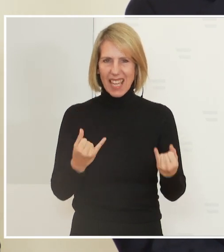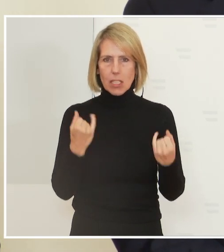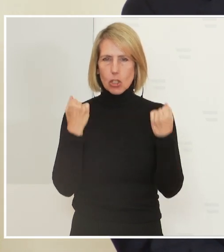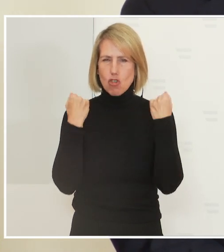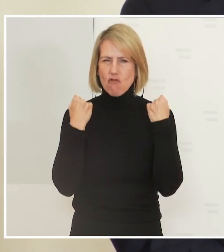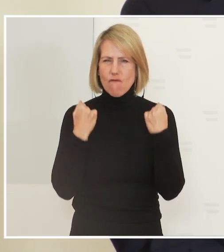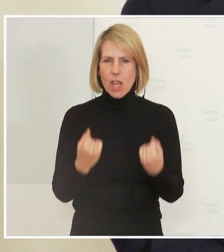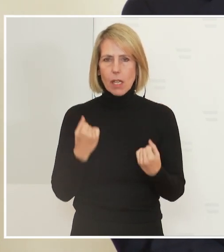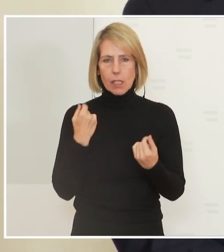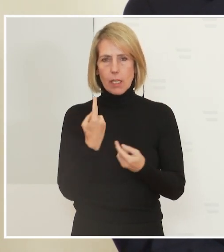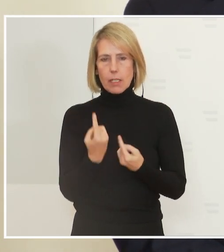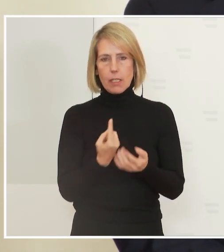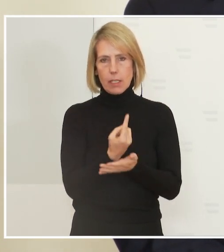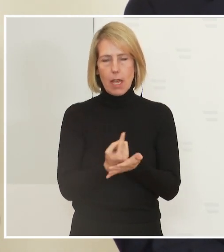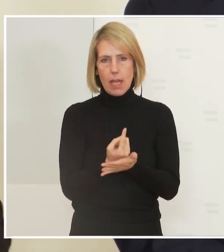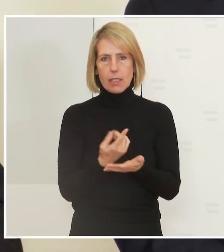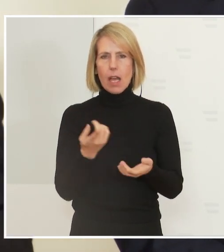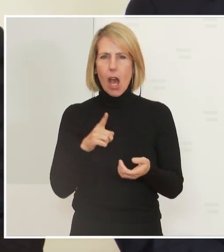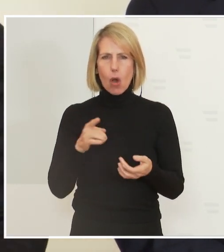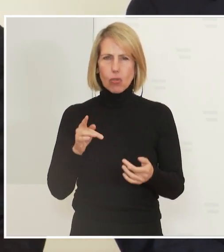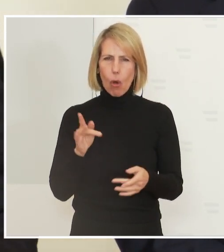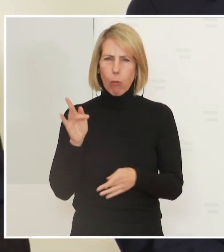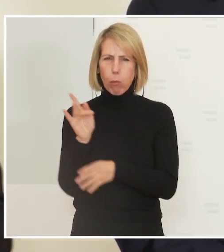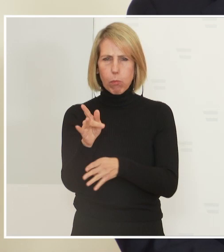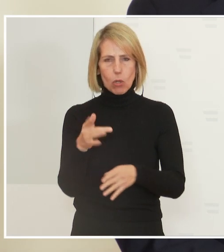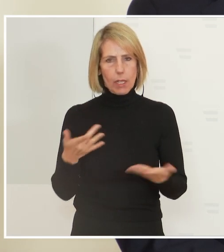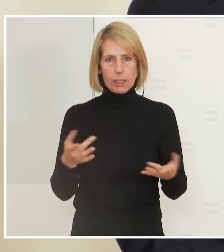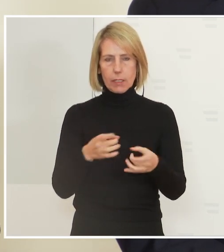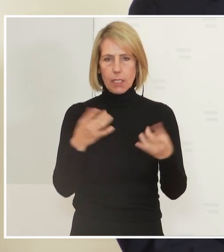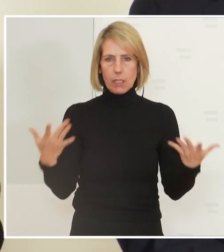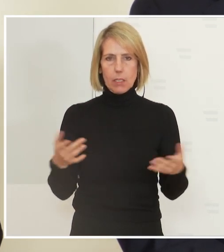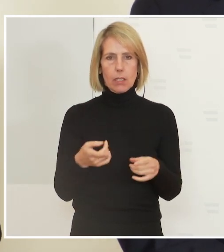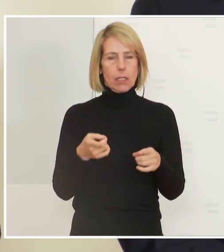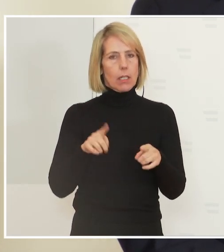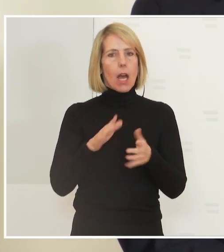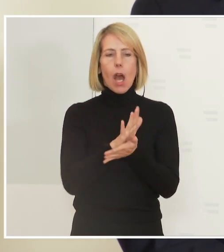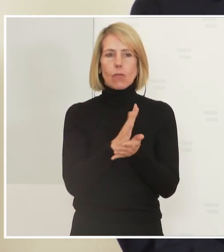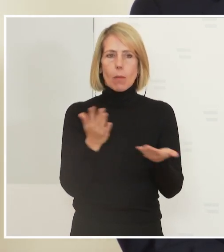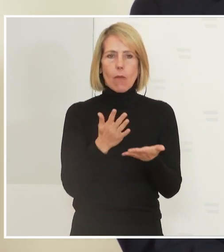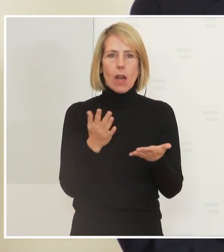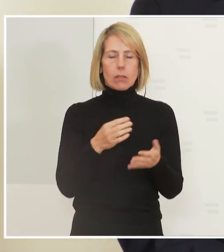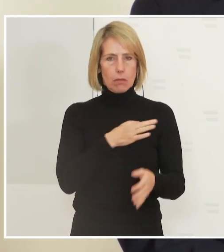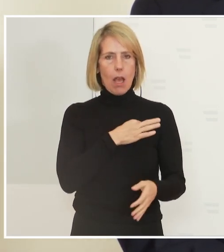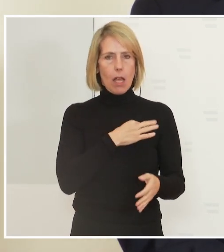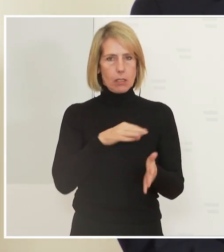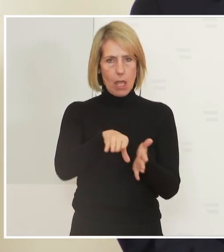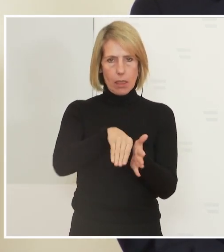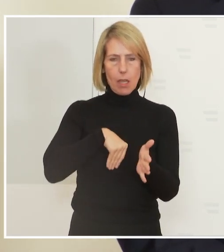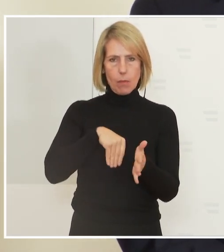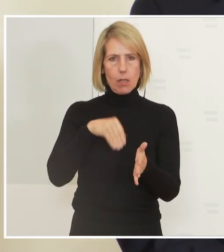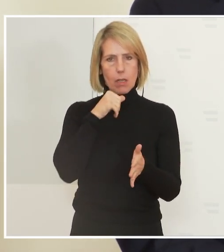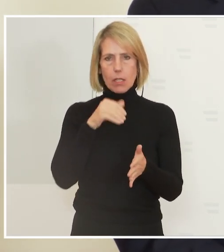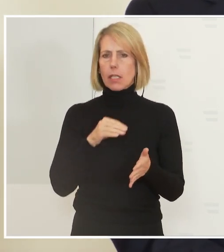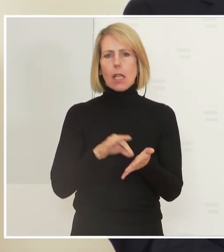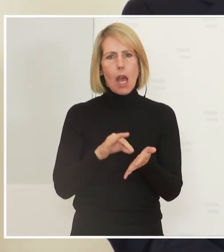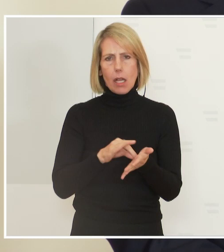polarisiert. Aufgabe der Politik ist es, Ängste zu nehmen und nicht Ängste zu schüren. Herzlichen Dank.